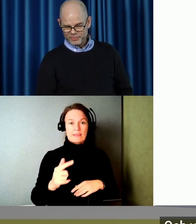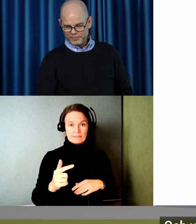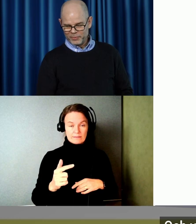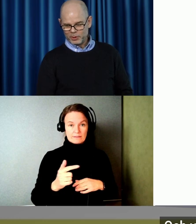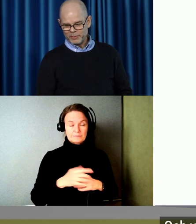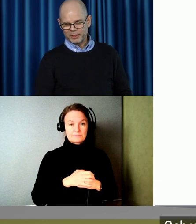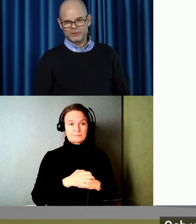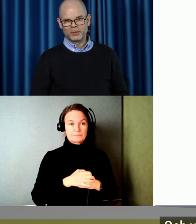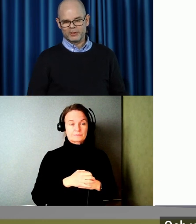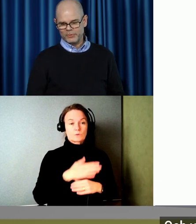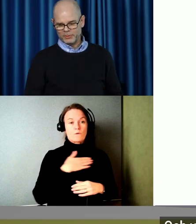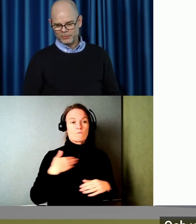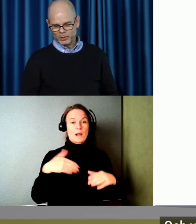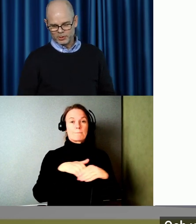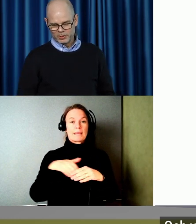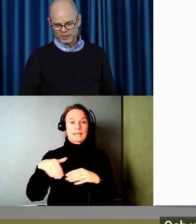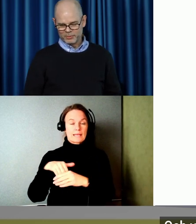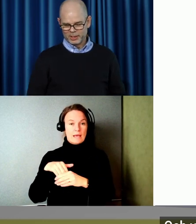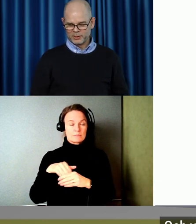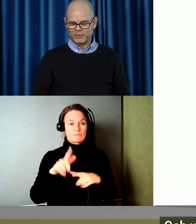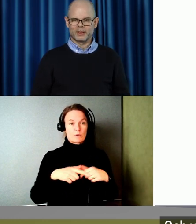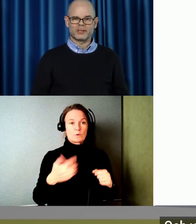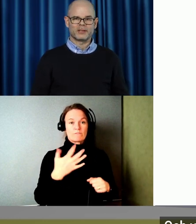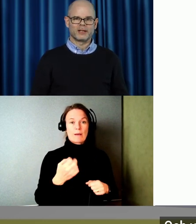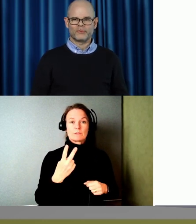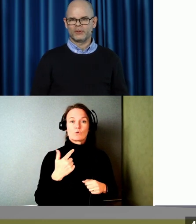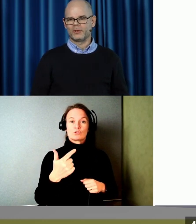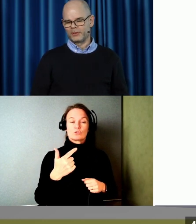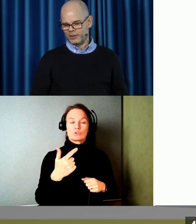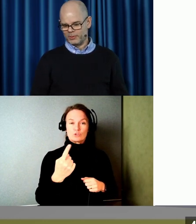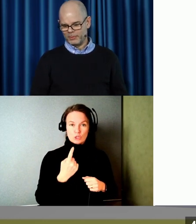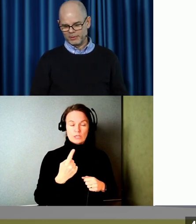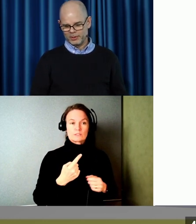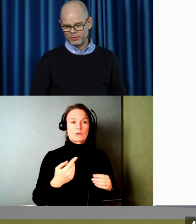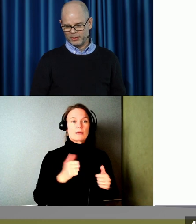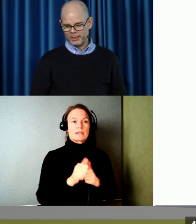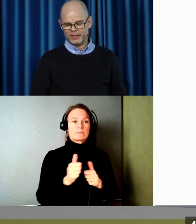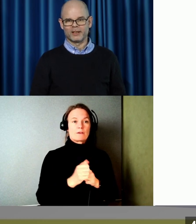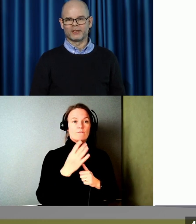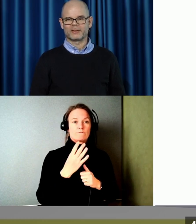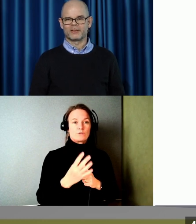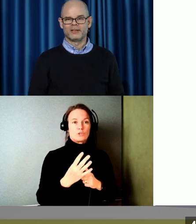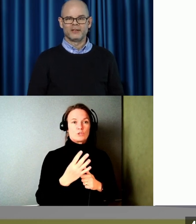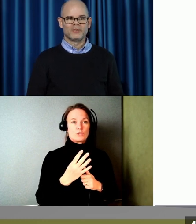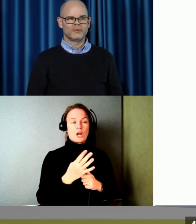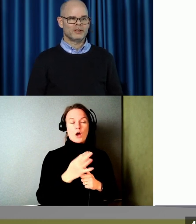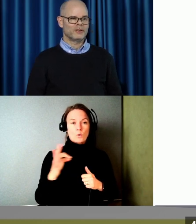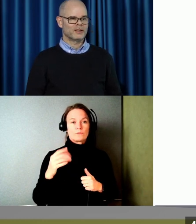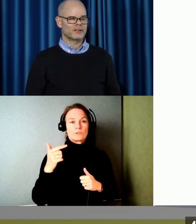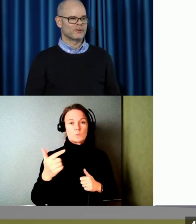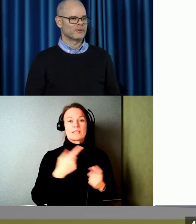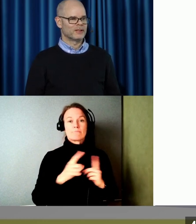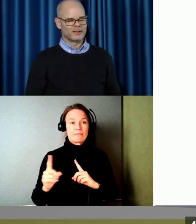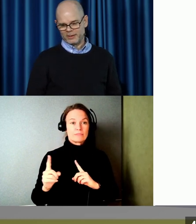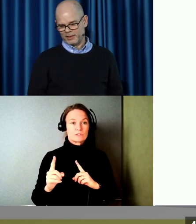Och våra medlemsförbund är 52 stycken som representerar 400 000 människor i hela landet. Och vi